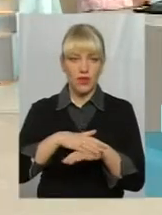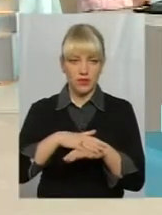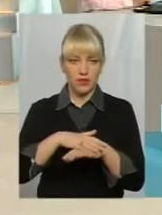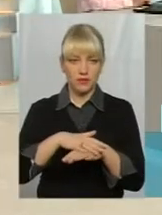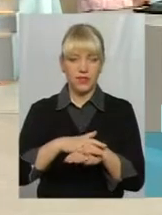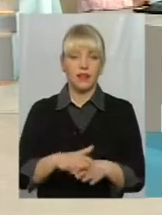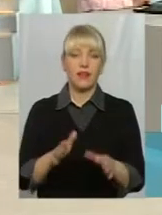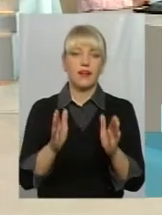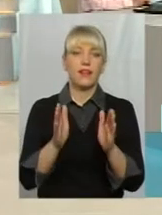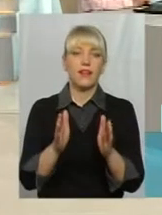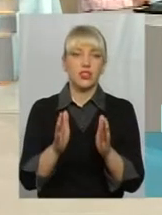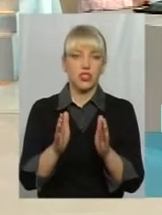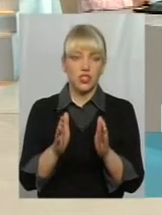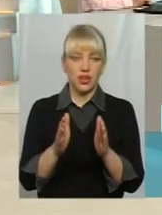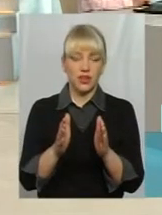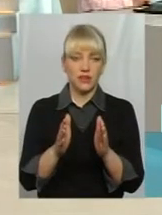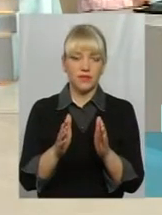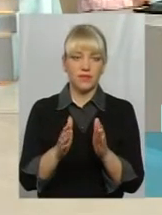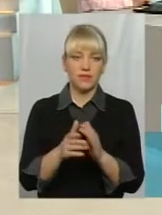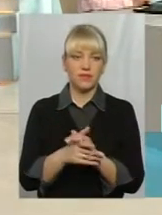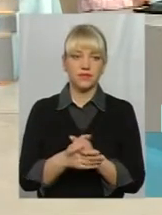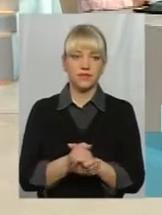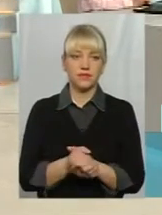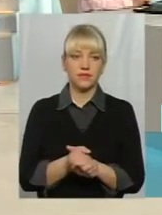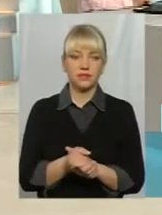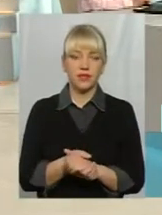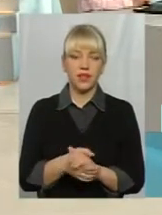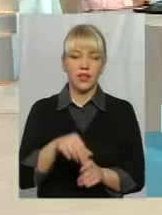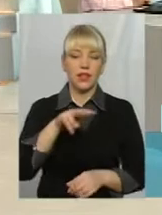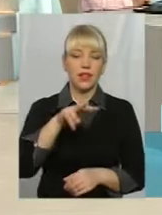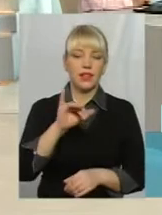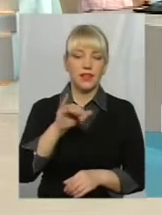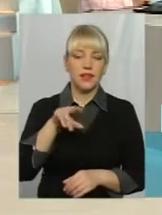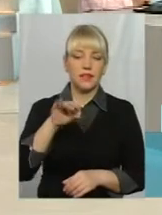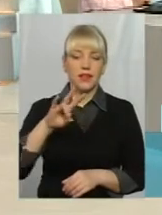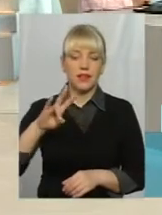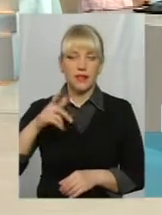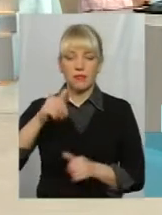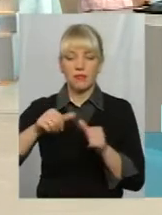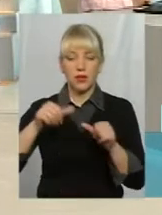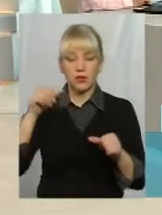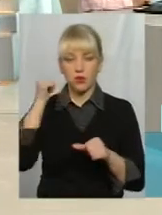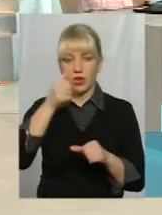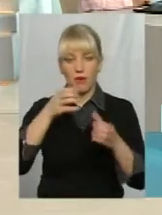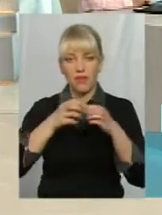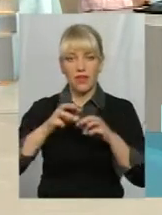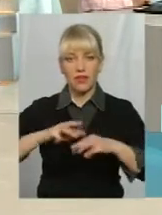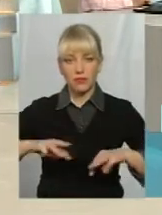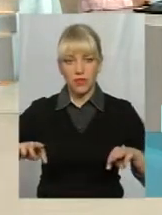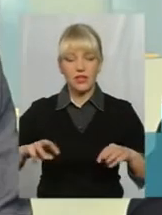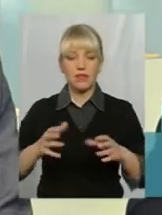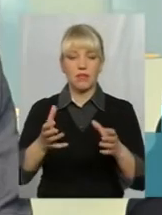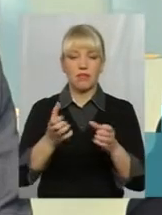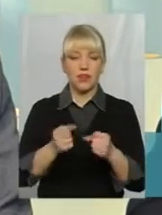липня минулого року кабінетом міністрів прийнята відповідна